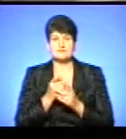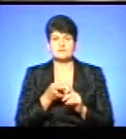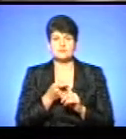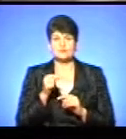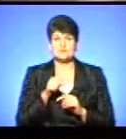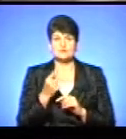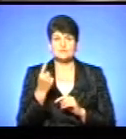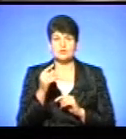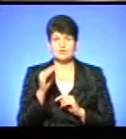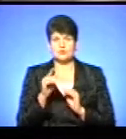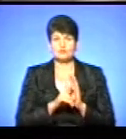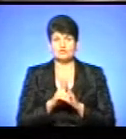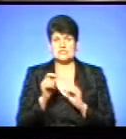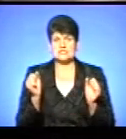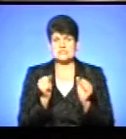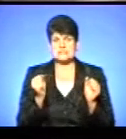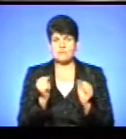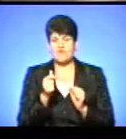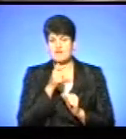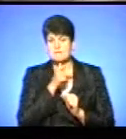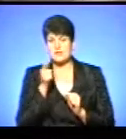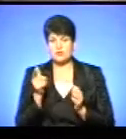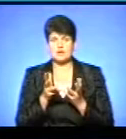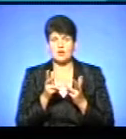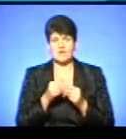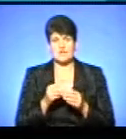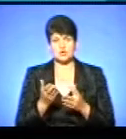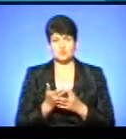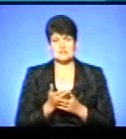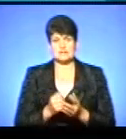жовтня починається зимовий період нарахування субсидій.